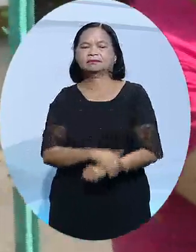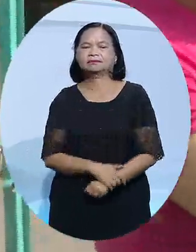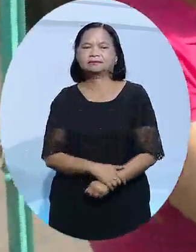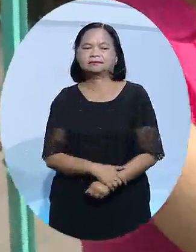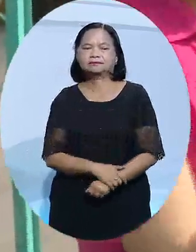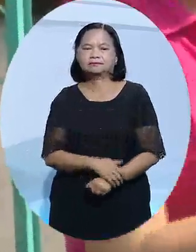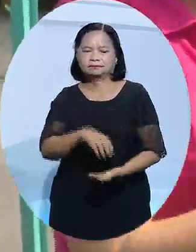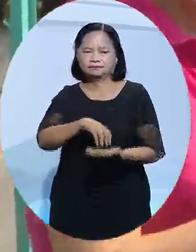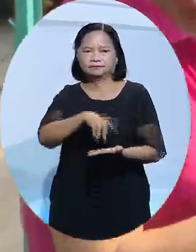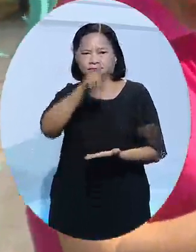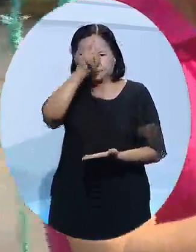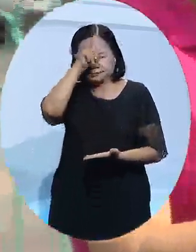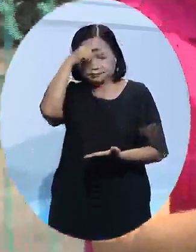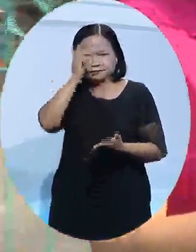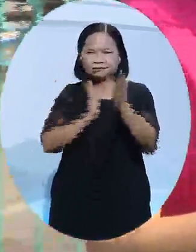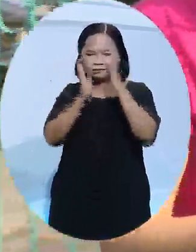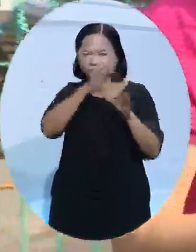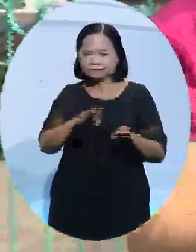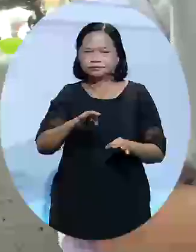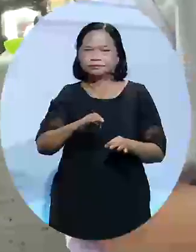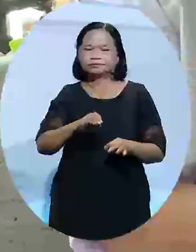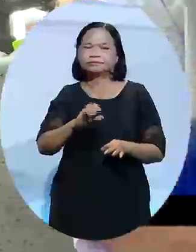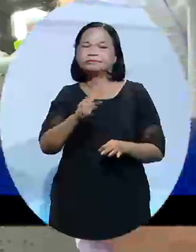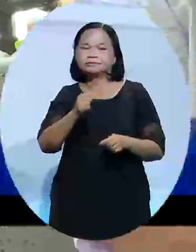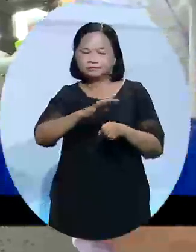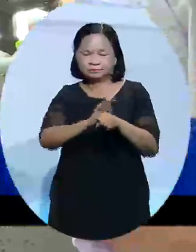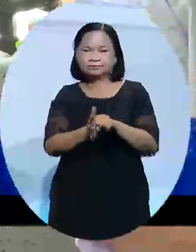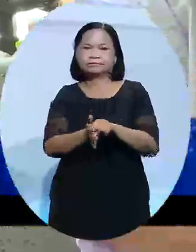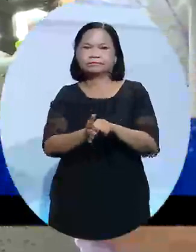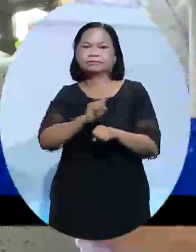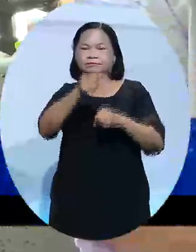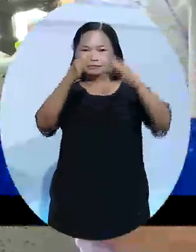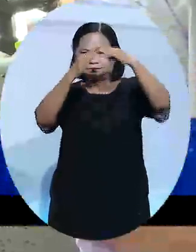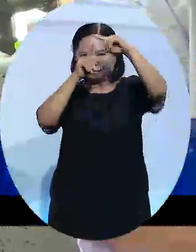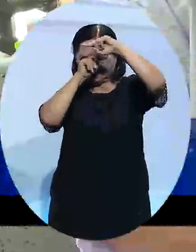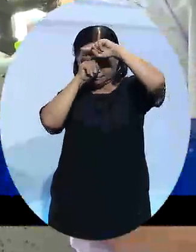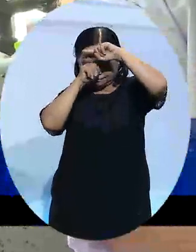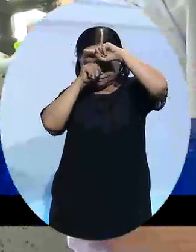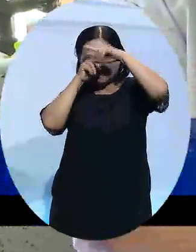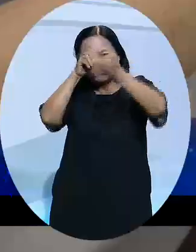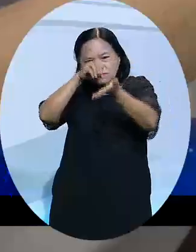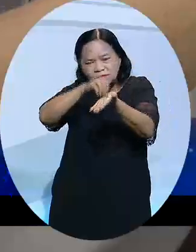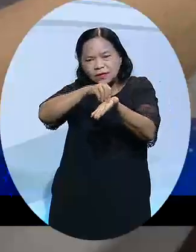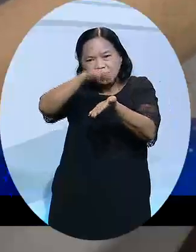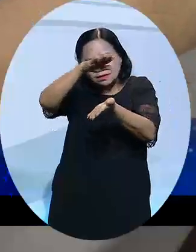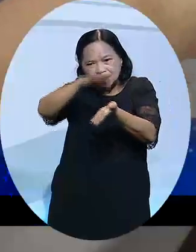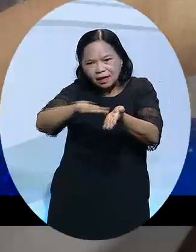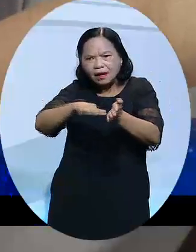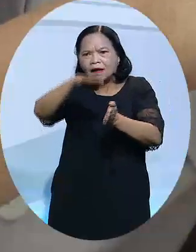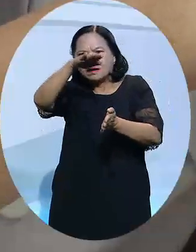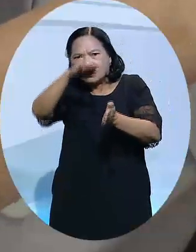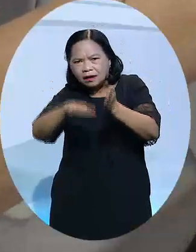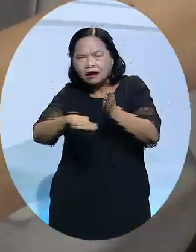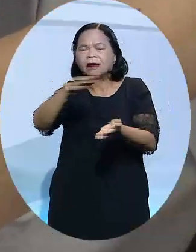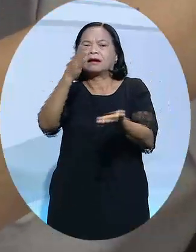Theo Sở Y tế TP.HCM, hiện các ca COVID-19 nhập viện và chuyển nặng trên địa bàn chưa giảm bền vững, vẫn còn lên xuống liên tục. Do